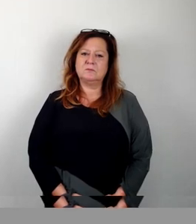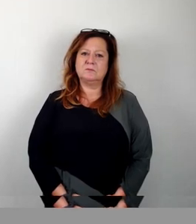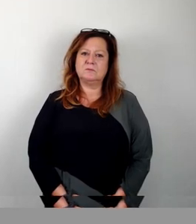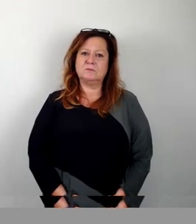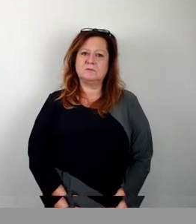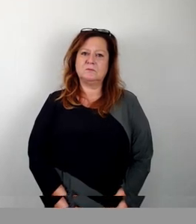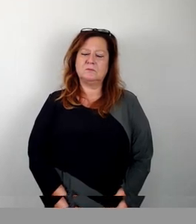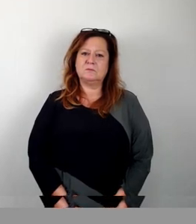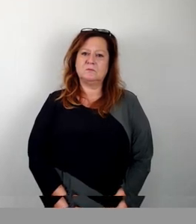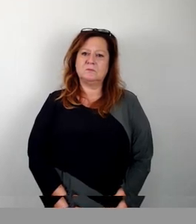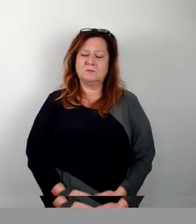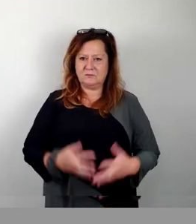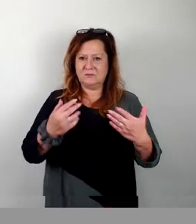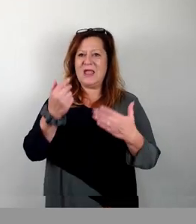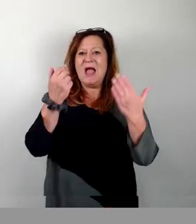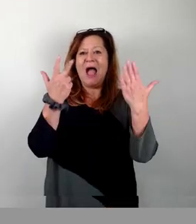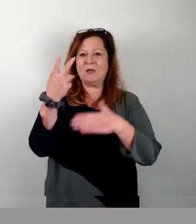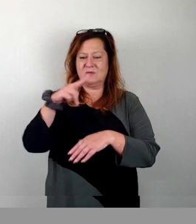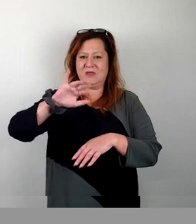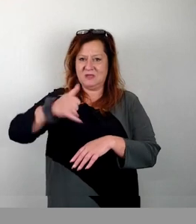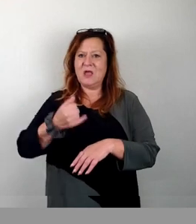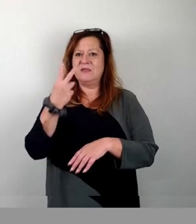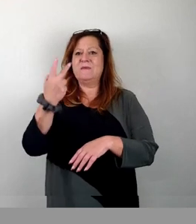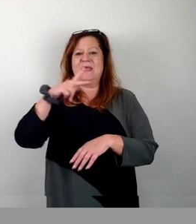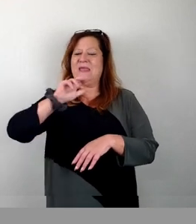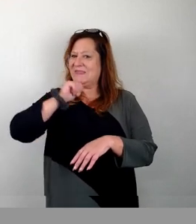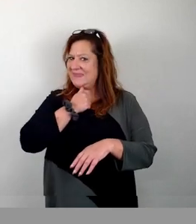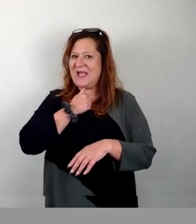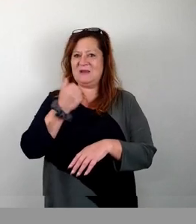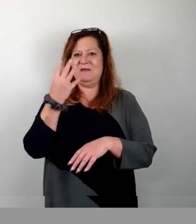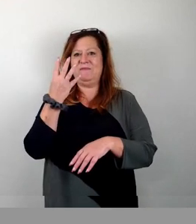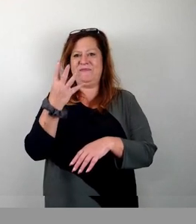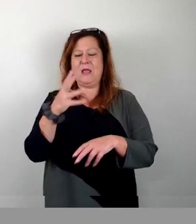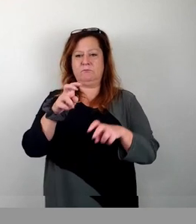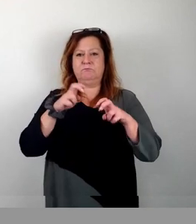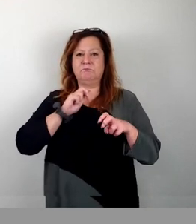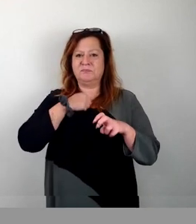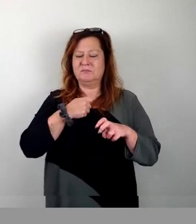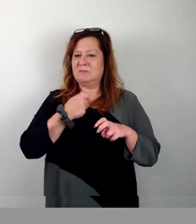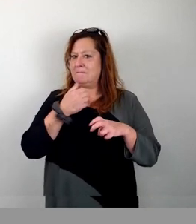Mit 28, 32, nein, vier Enthaltungen, keine Mehrheit gefunden.